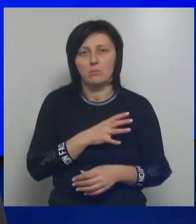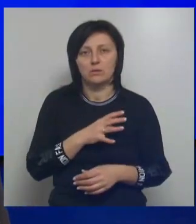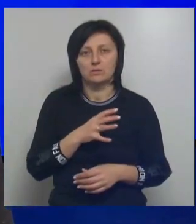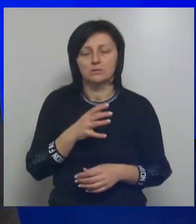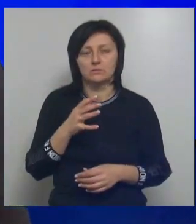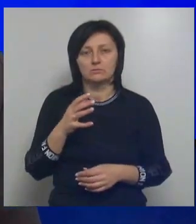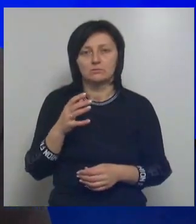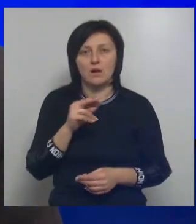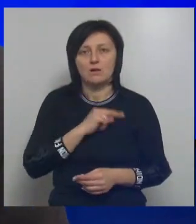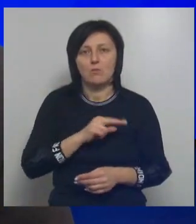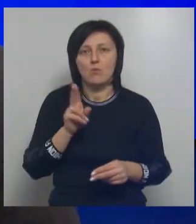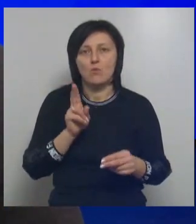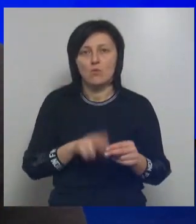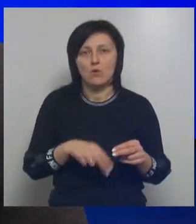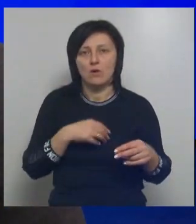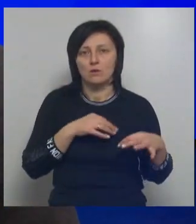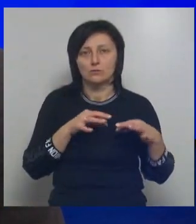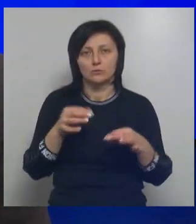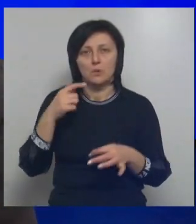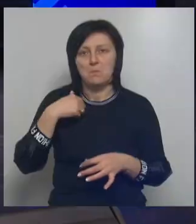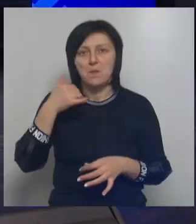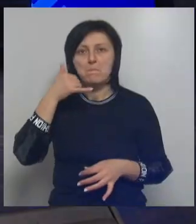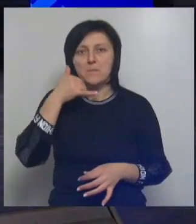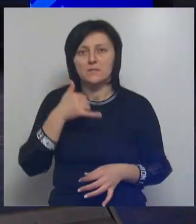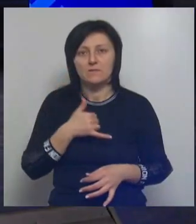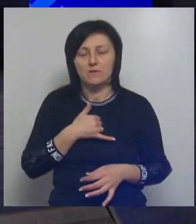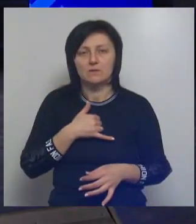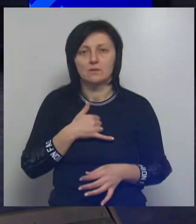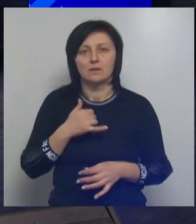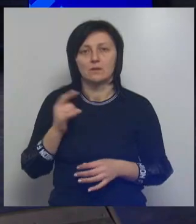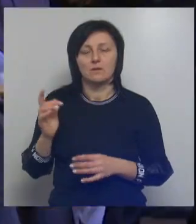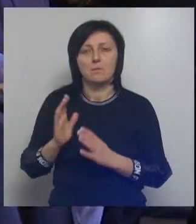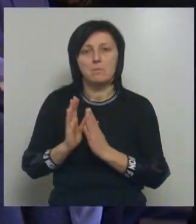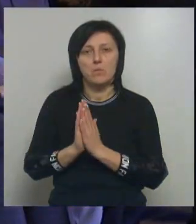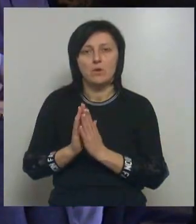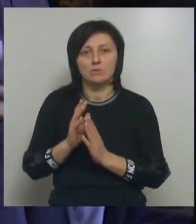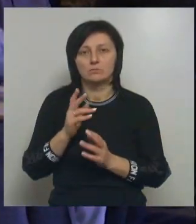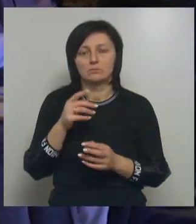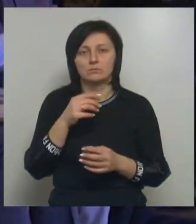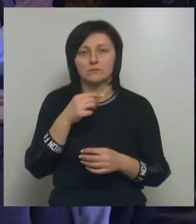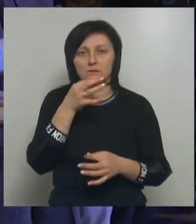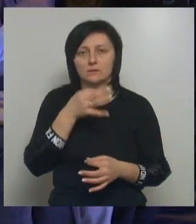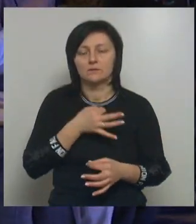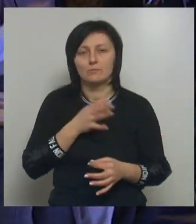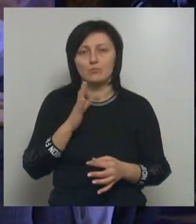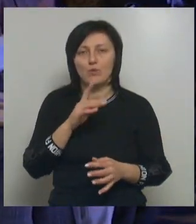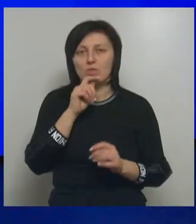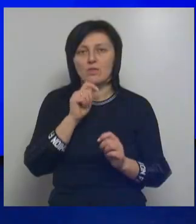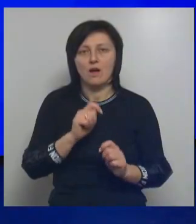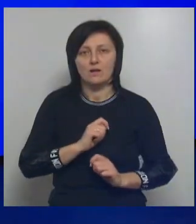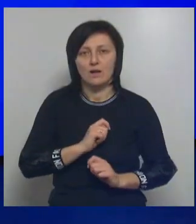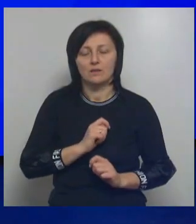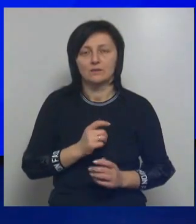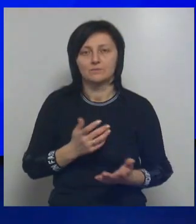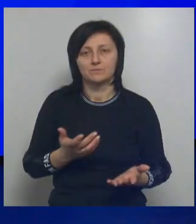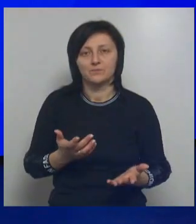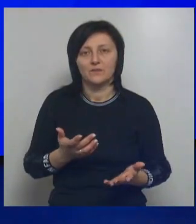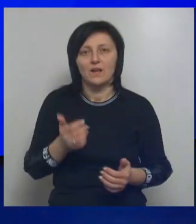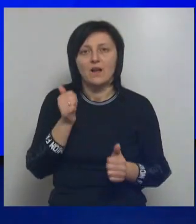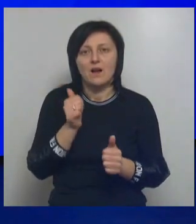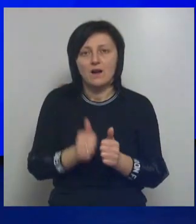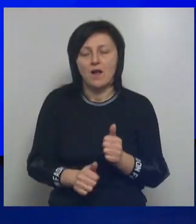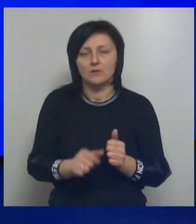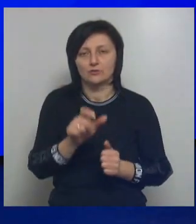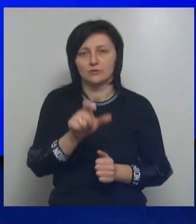из СМИ, говорят, так и так, мы вас предоставляем к награде. Думаю, наверное, каждый житель